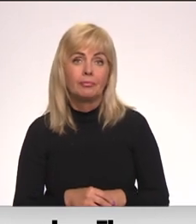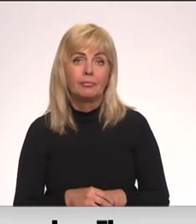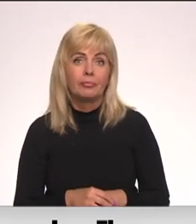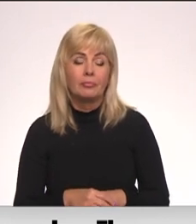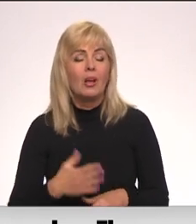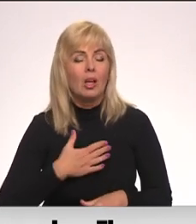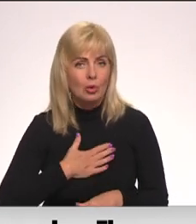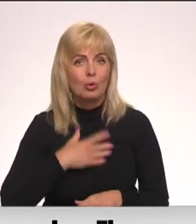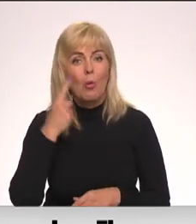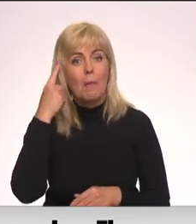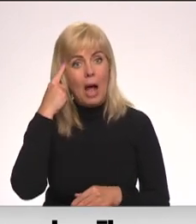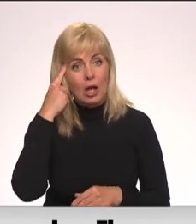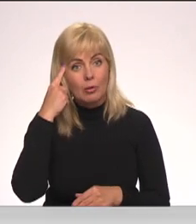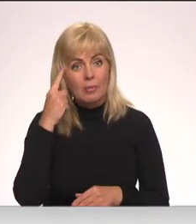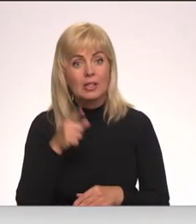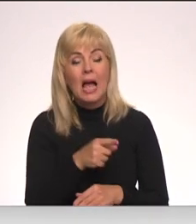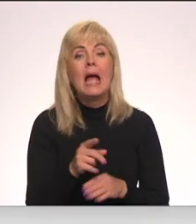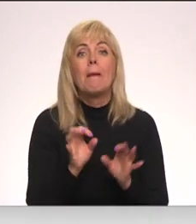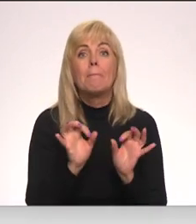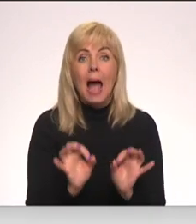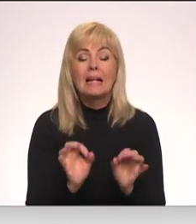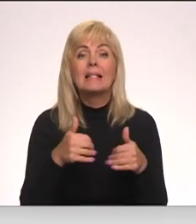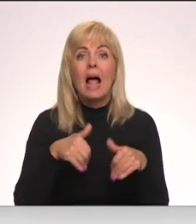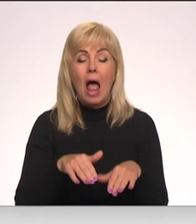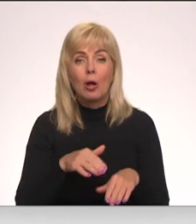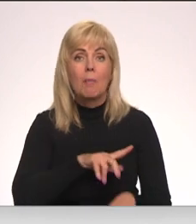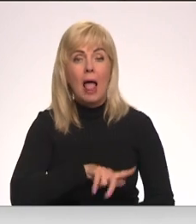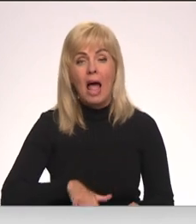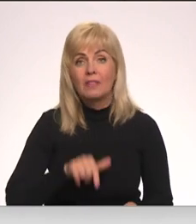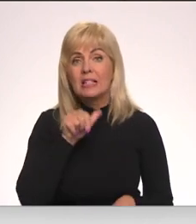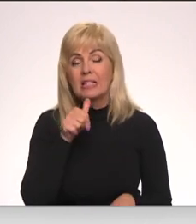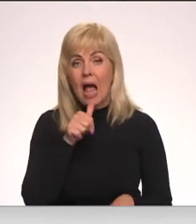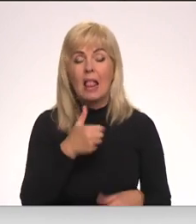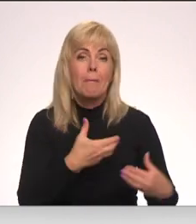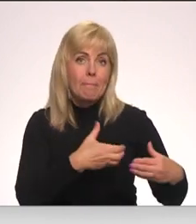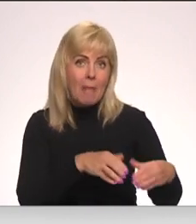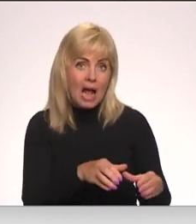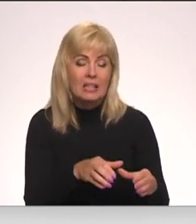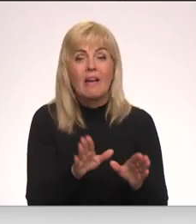Manuprāt, tas ir pats pareizākais lēmums, ko Latvijas Zaļā partija var pieņemt.